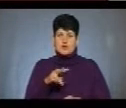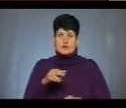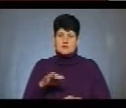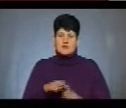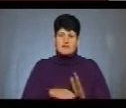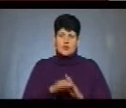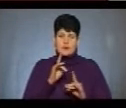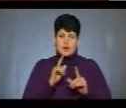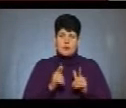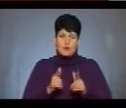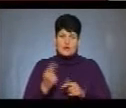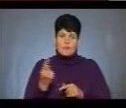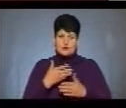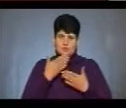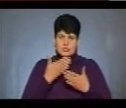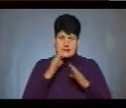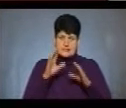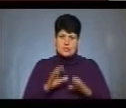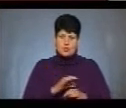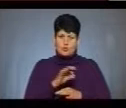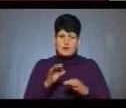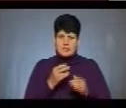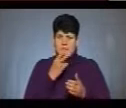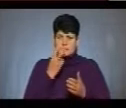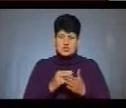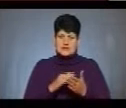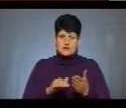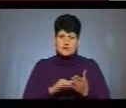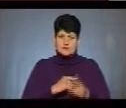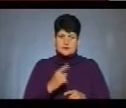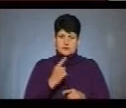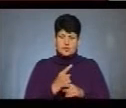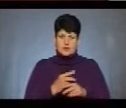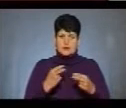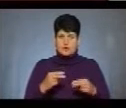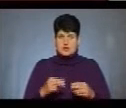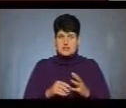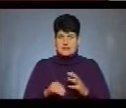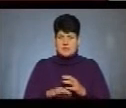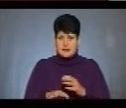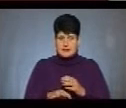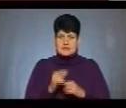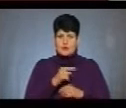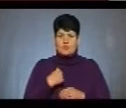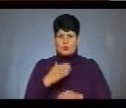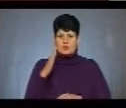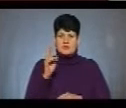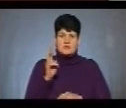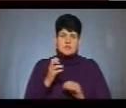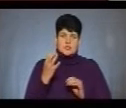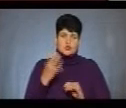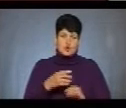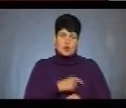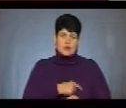Верховна Рада погодила в першому читанні законопроєкт, який передбачає скасування мораторію на продаж землі. За нього проголосували 240